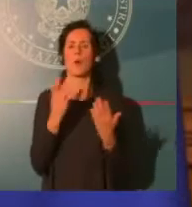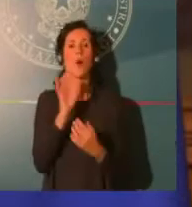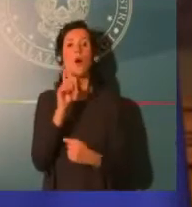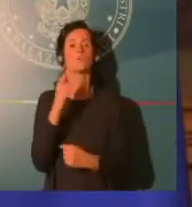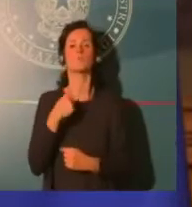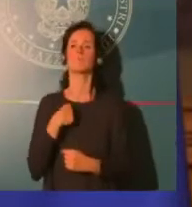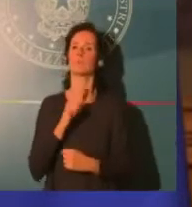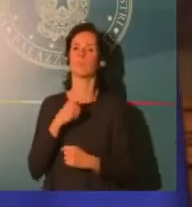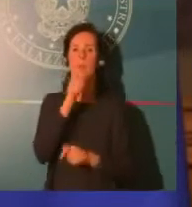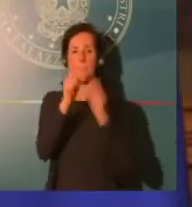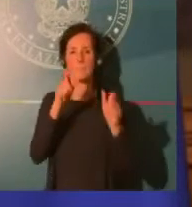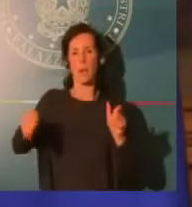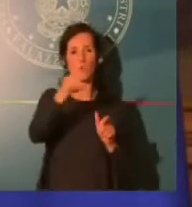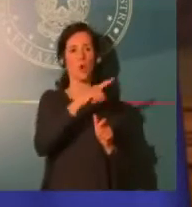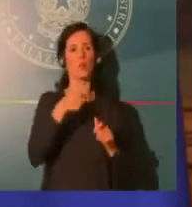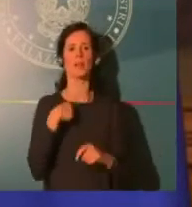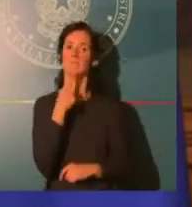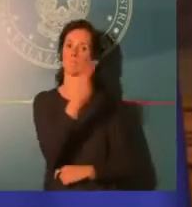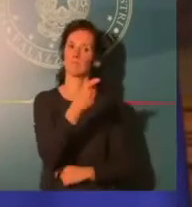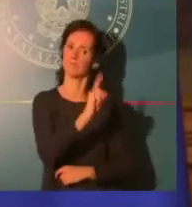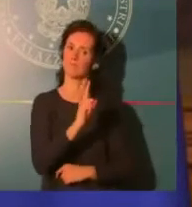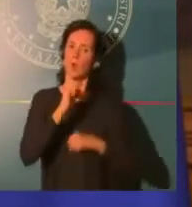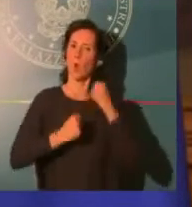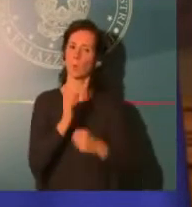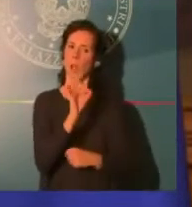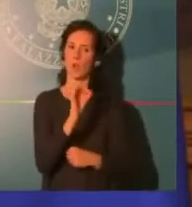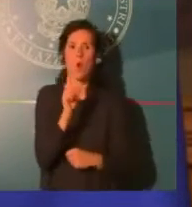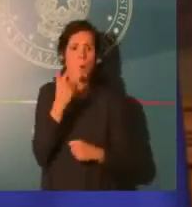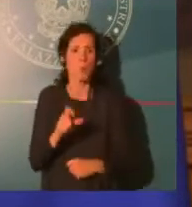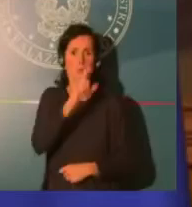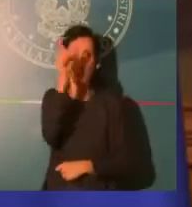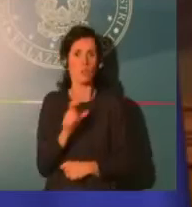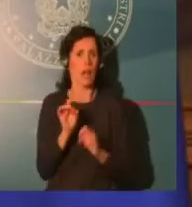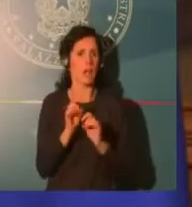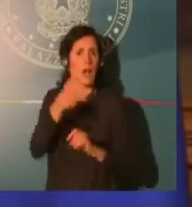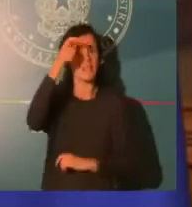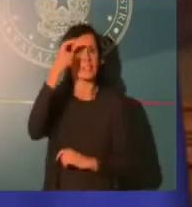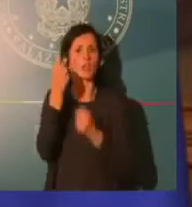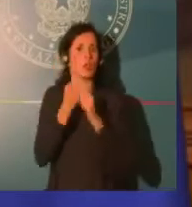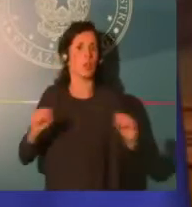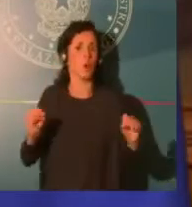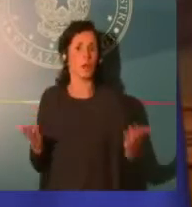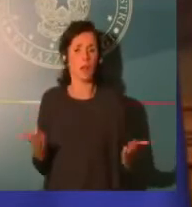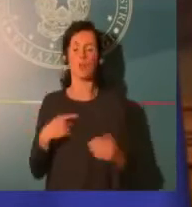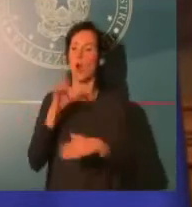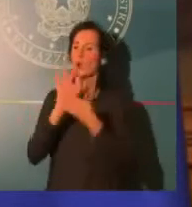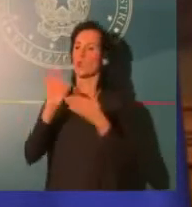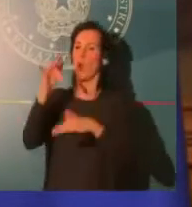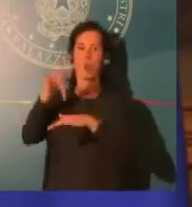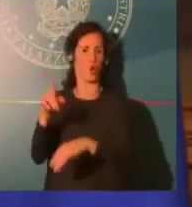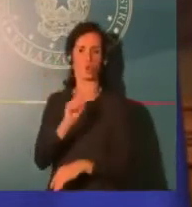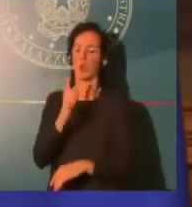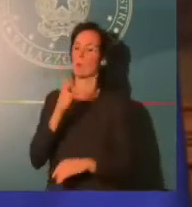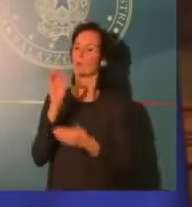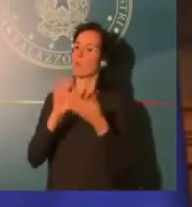Non dobbiamo toccare la scuola perché a scuola bisogna andare, una priorità per il Paese, quando sono tutte priorità. Teatro, cinema,